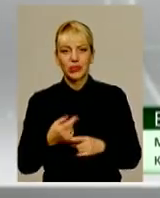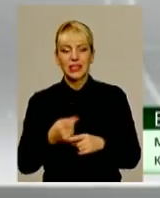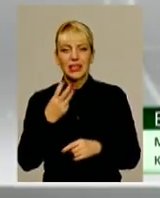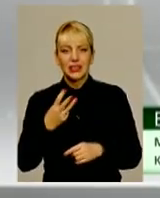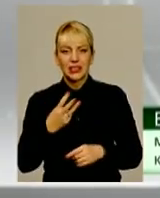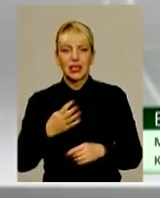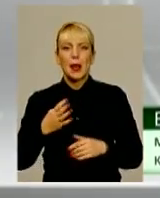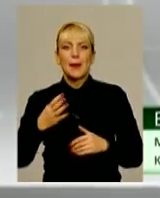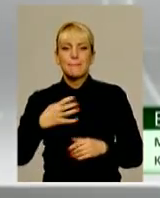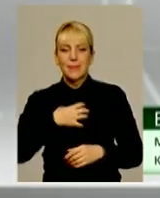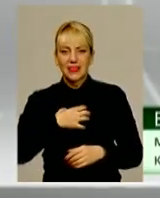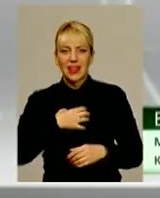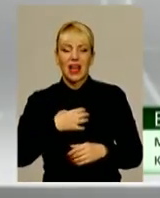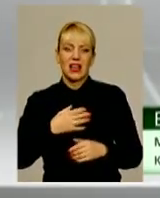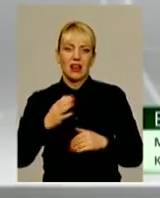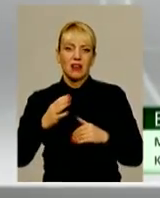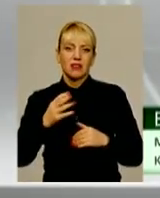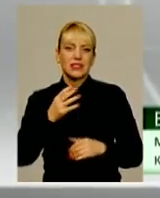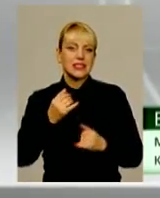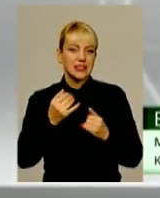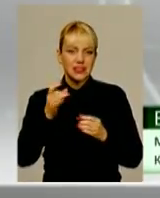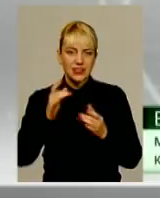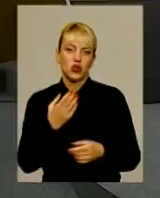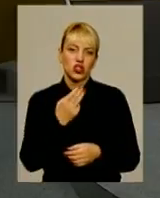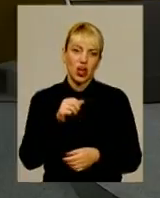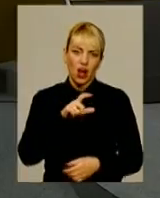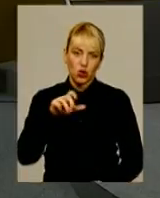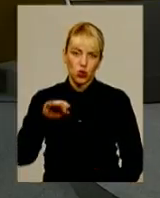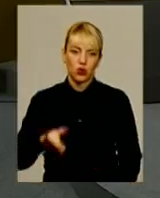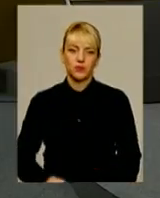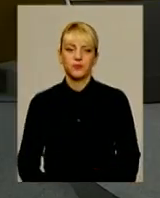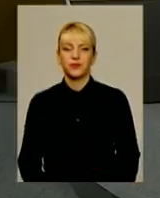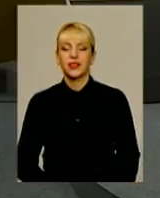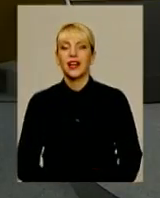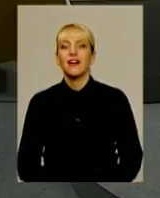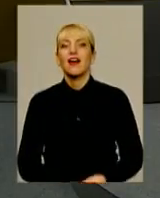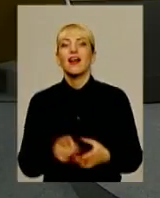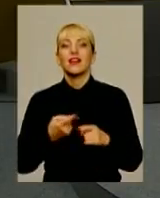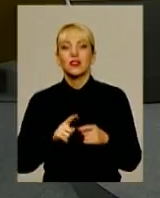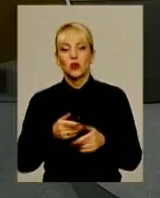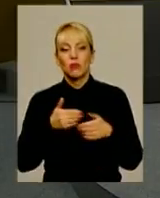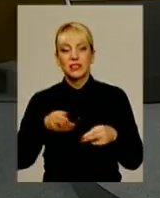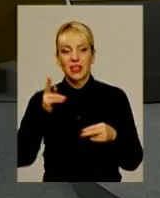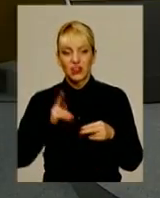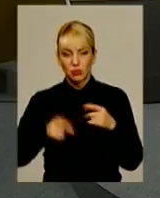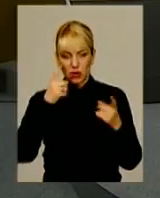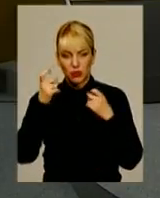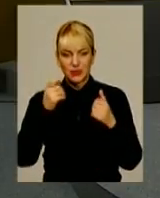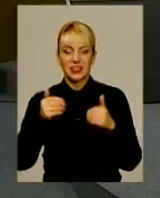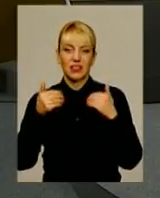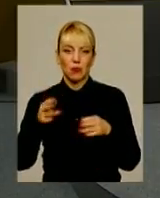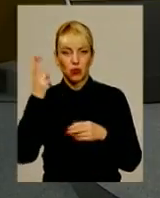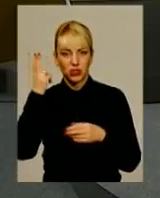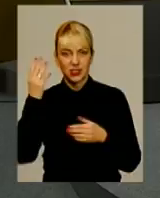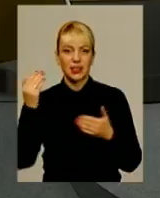І на цьому ми завершуємо інформаційний випуск